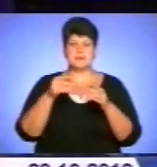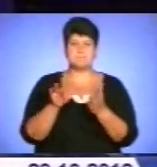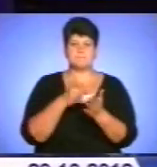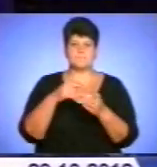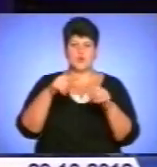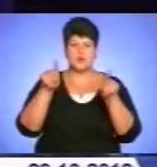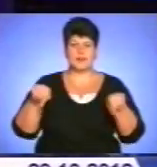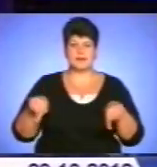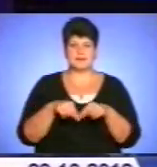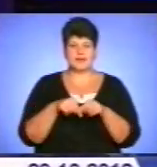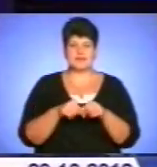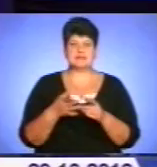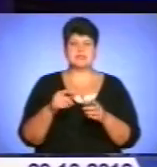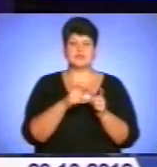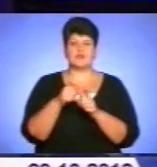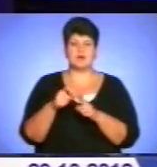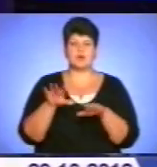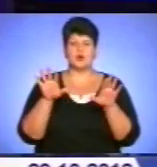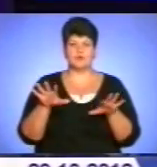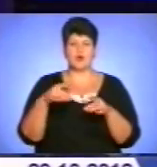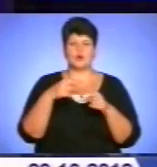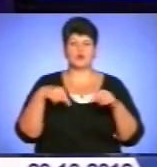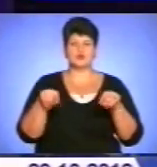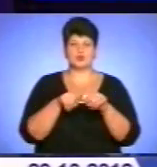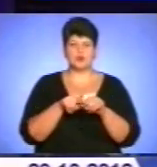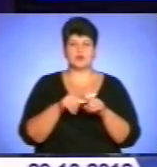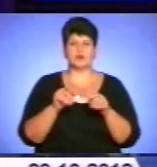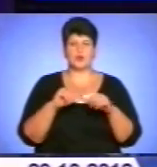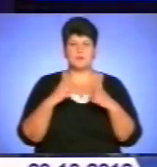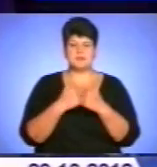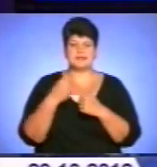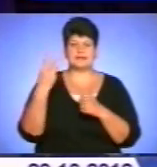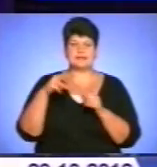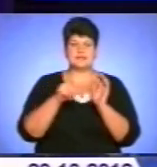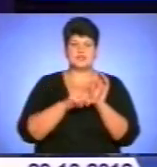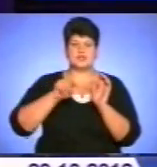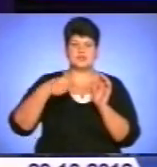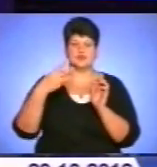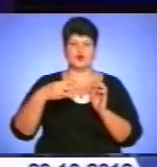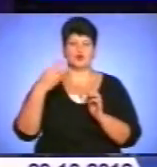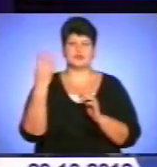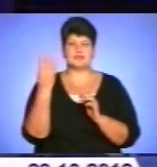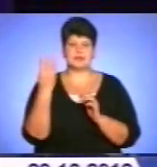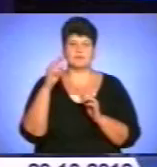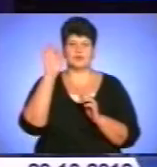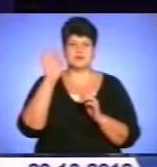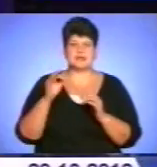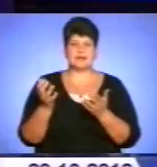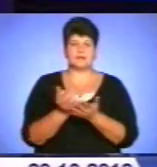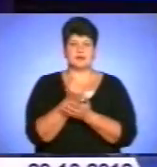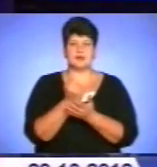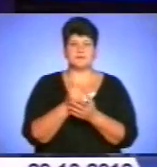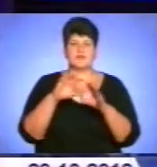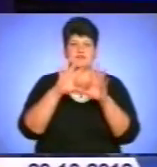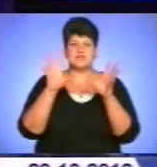Тернополя. За словами голови Окружної комісії Михайла Андрунціва, 36,43% набрала політична партія